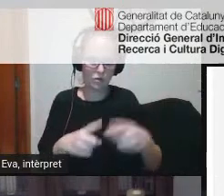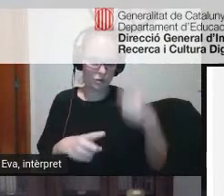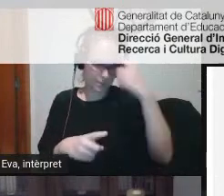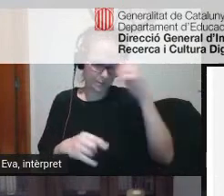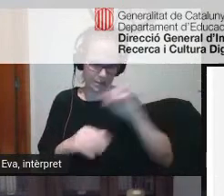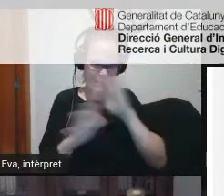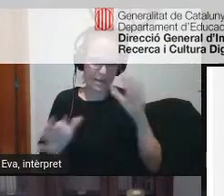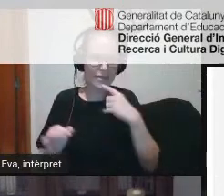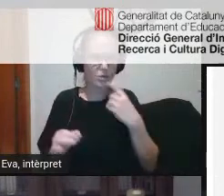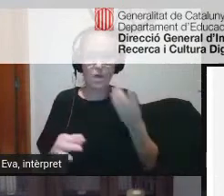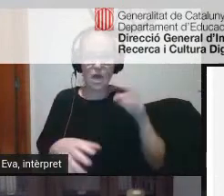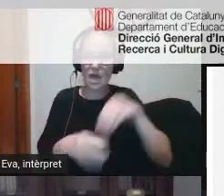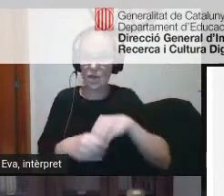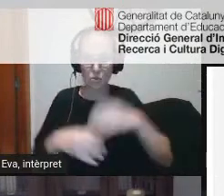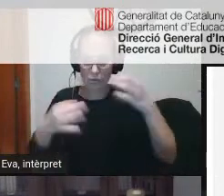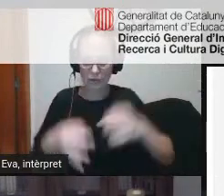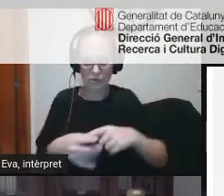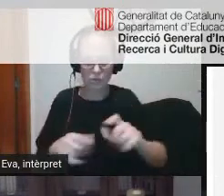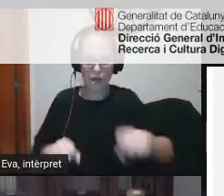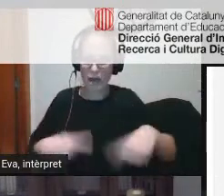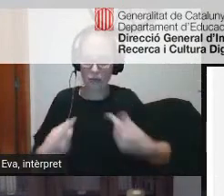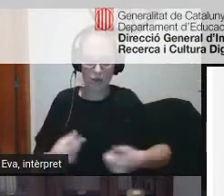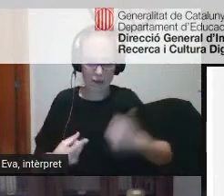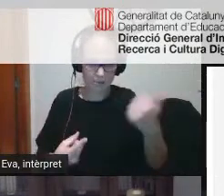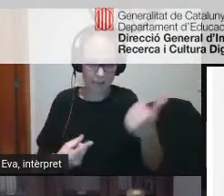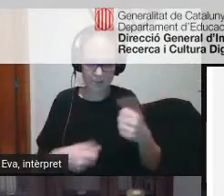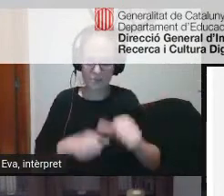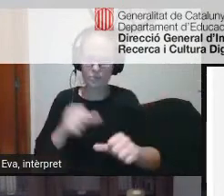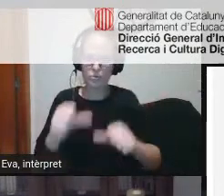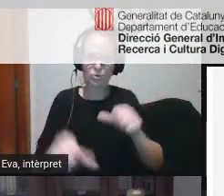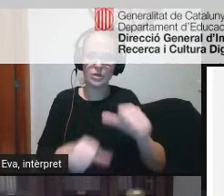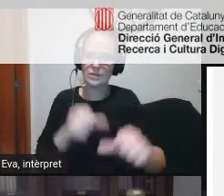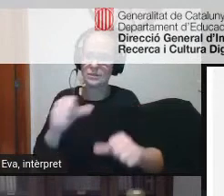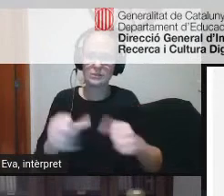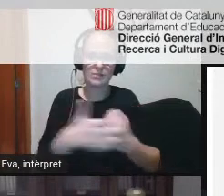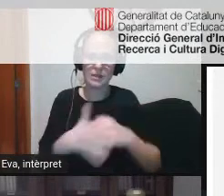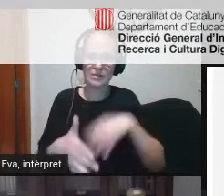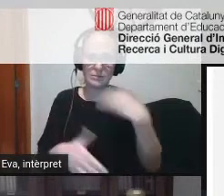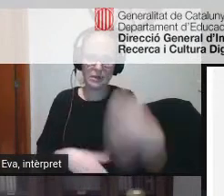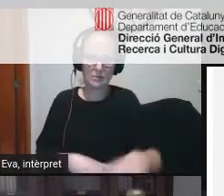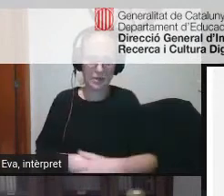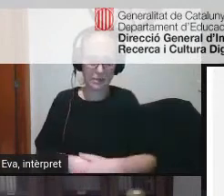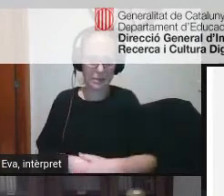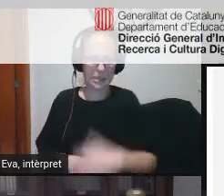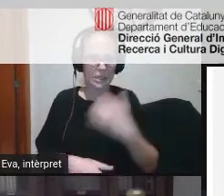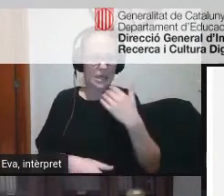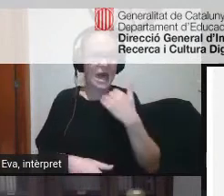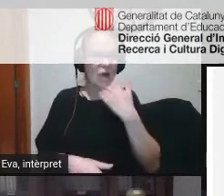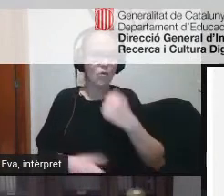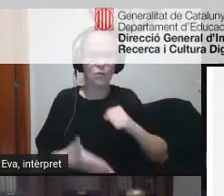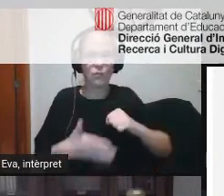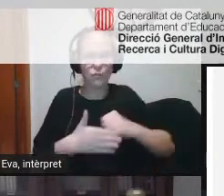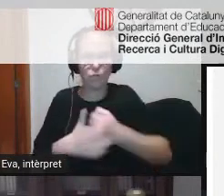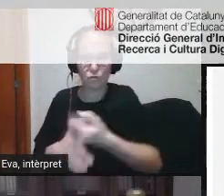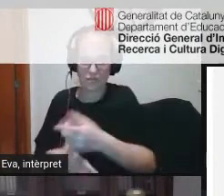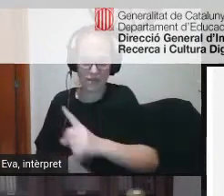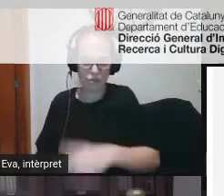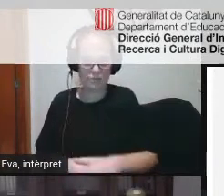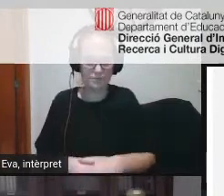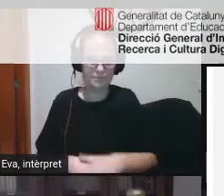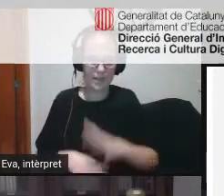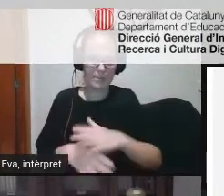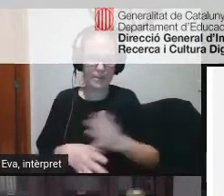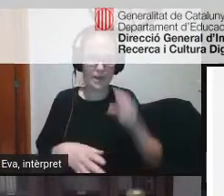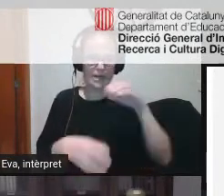incorporació havia de ser el més natural i el més progressiva possible i no ser alguna cosa forçada per poder fer aquesta